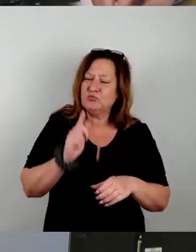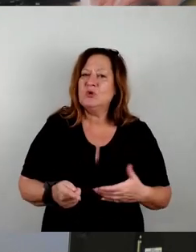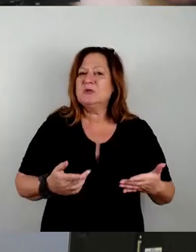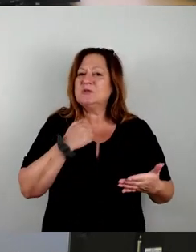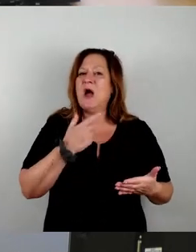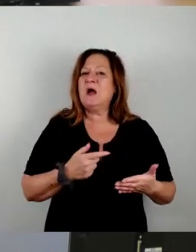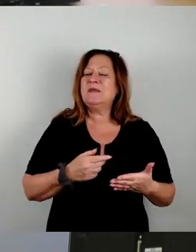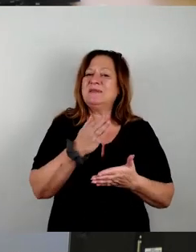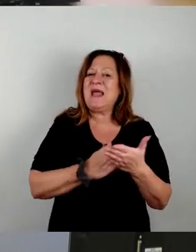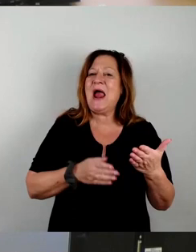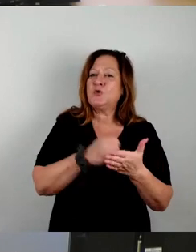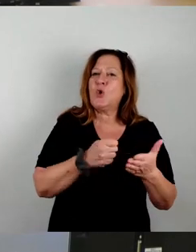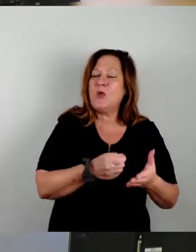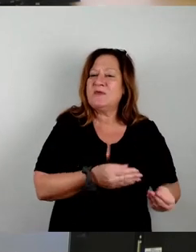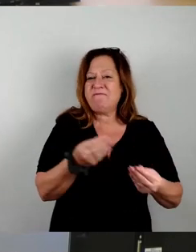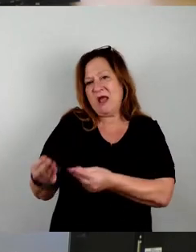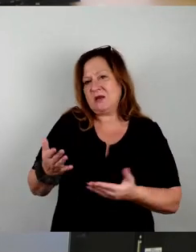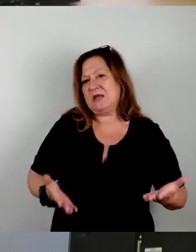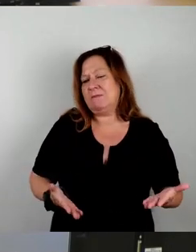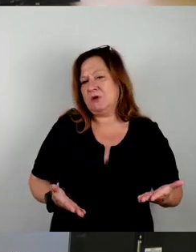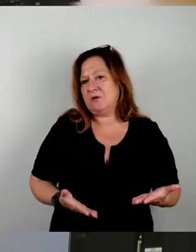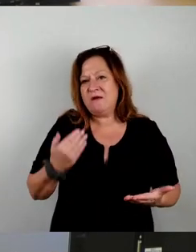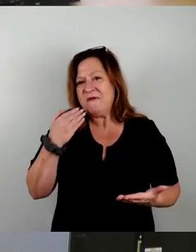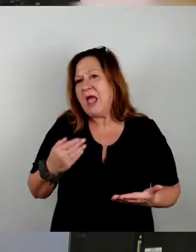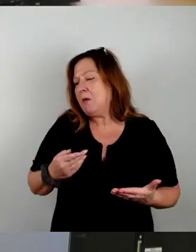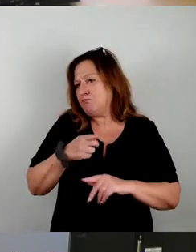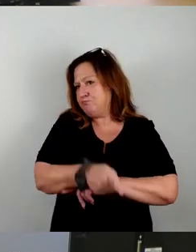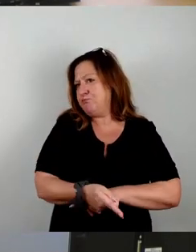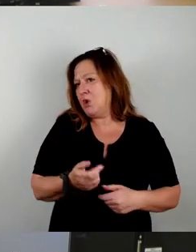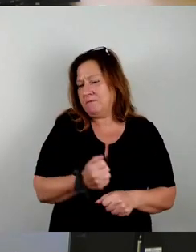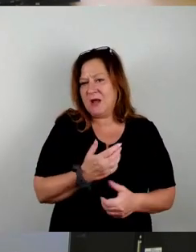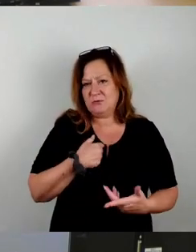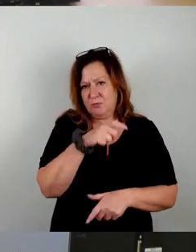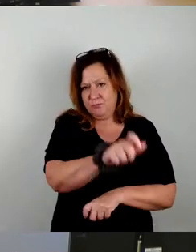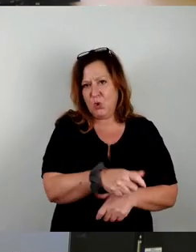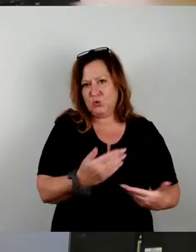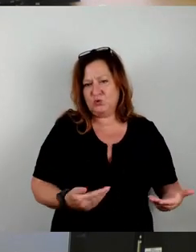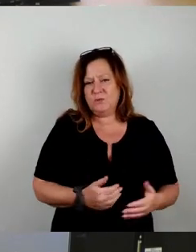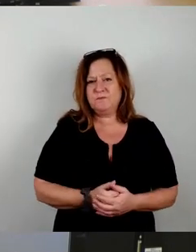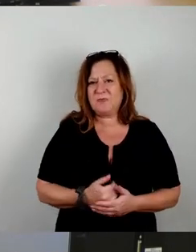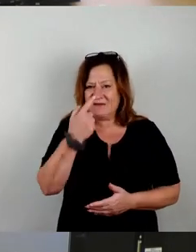weitergeben oder die Kosten weitergeben an den, der den Müll verursacht und das ist der Bürger. Und wenn er dann eben